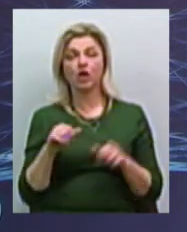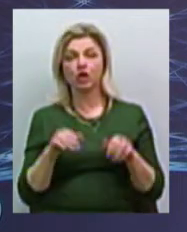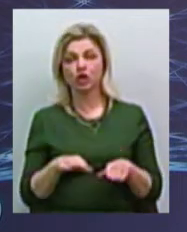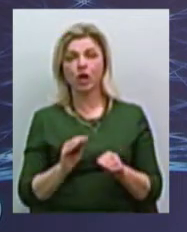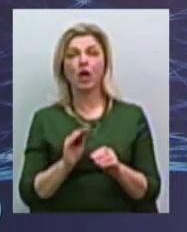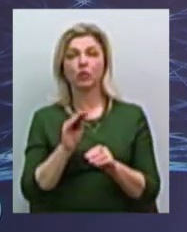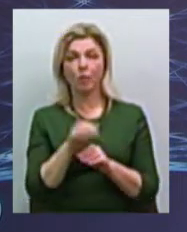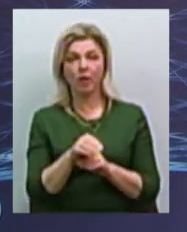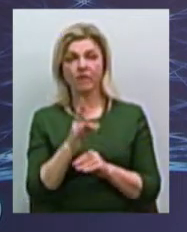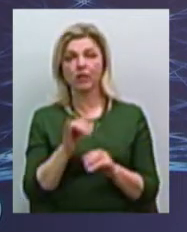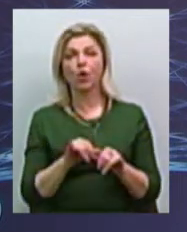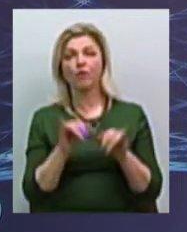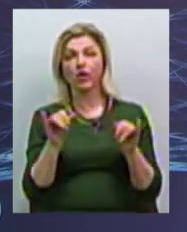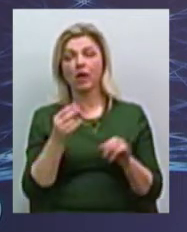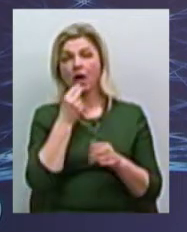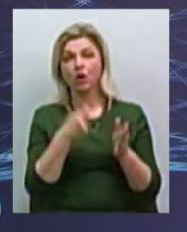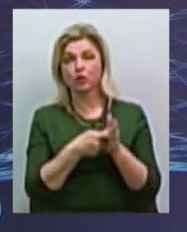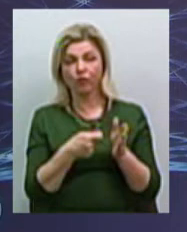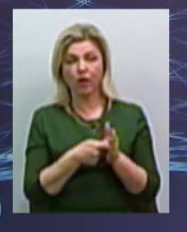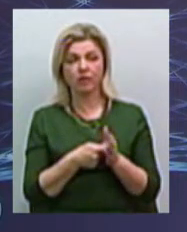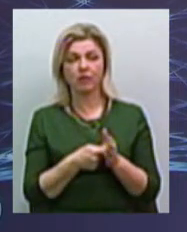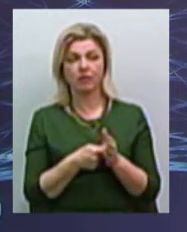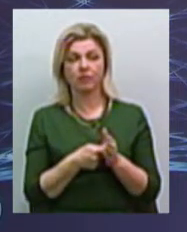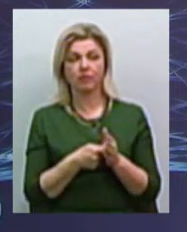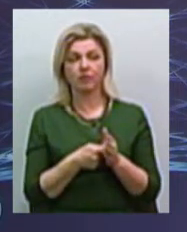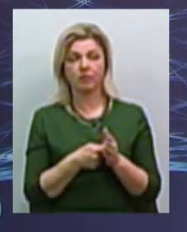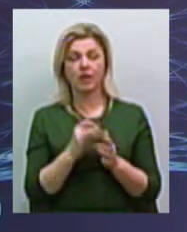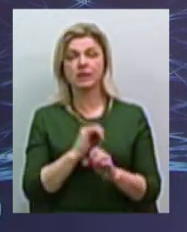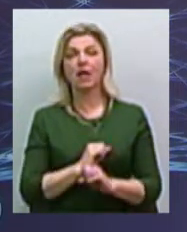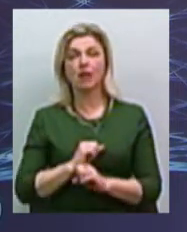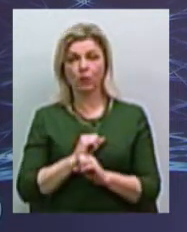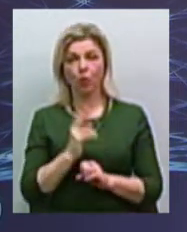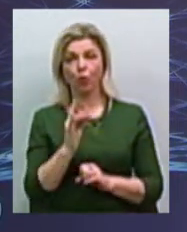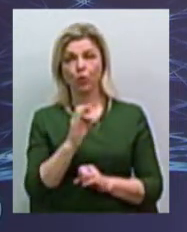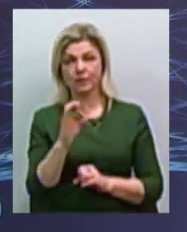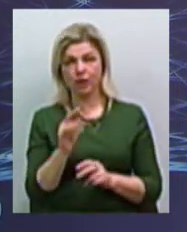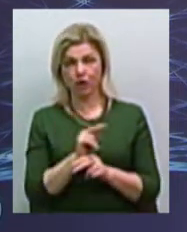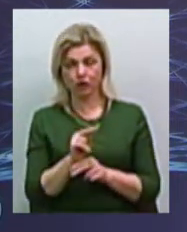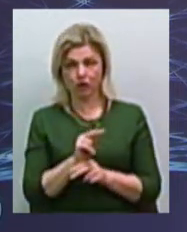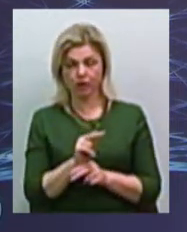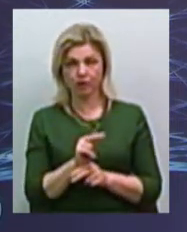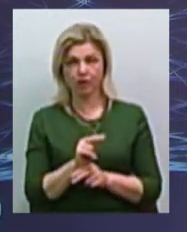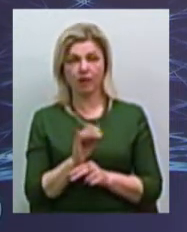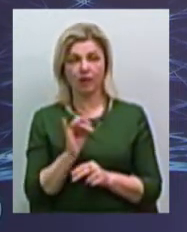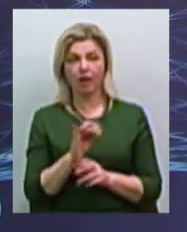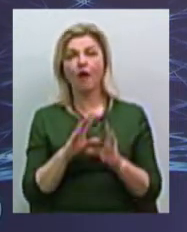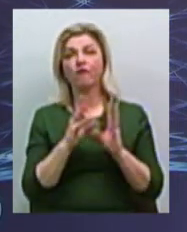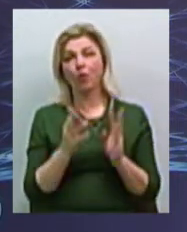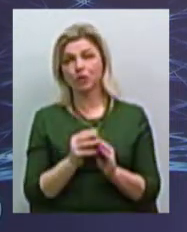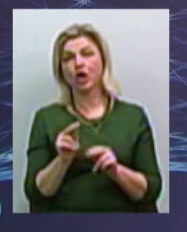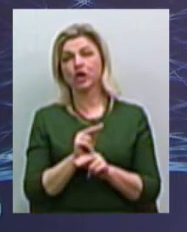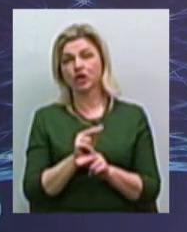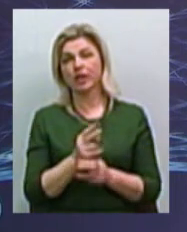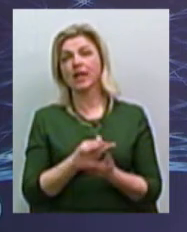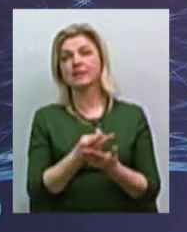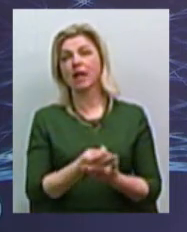на улечення харчування, санаторському лечення, і вообще лечення стационарно.